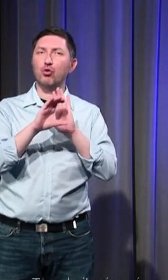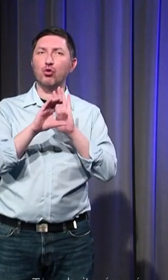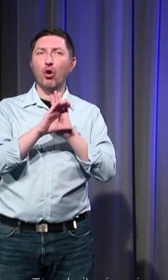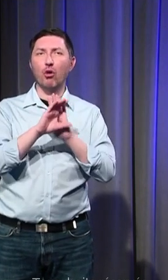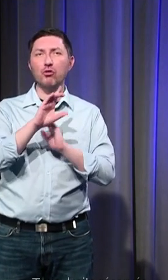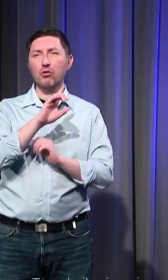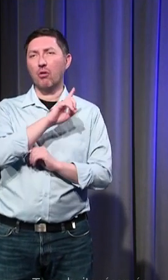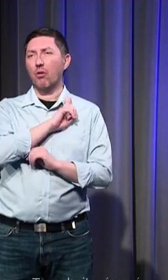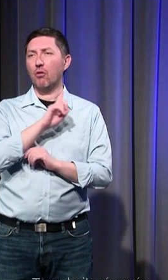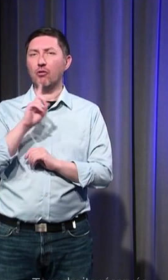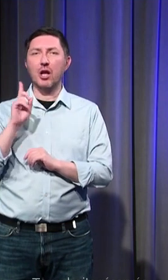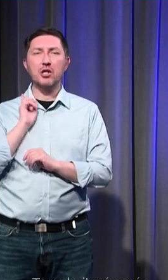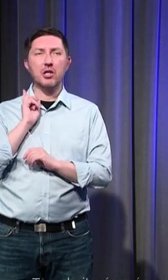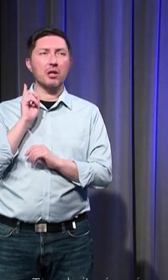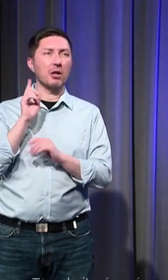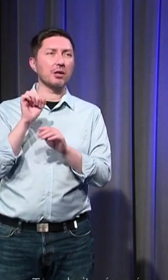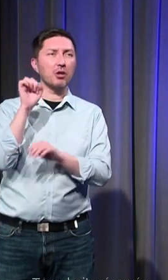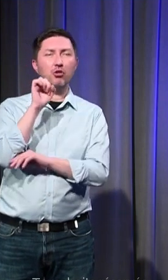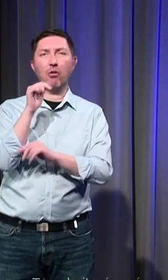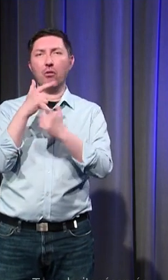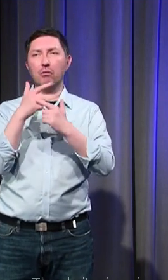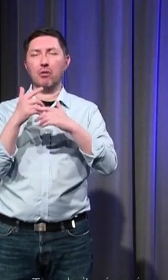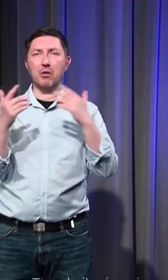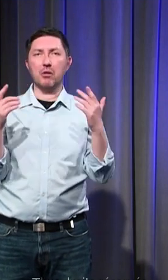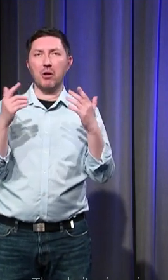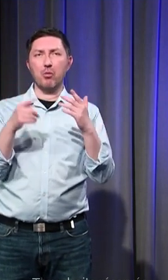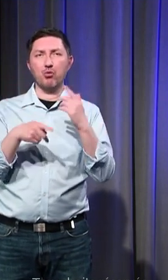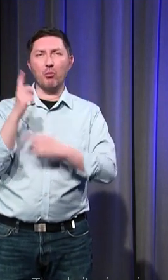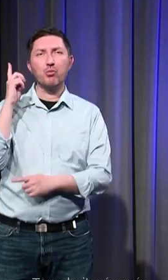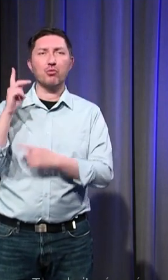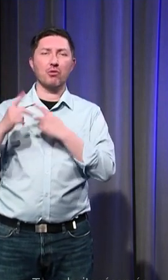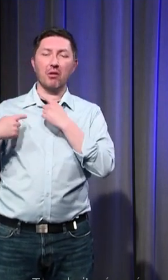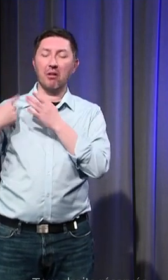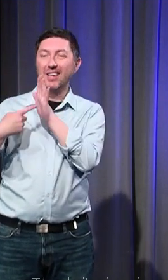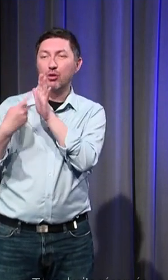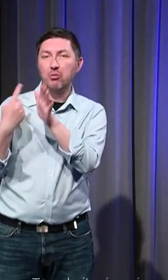féodalité sont de plus en plus ritualisés et correspondent de moins en moins à la réalité